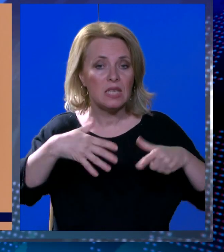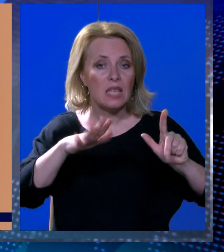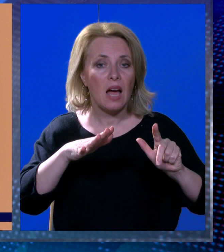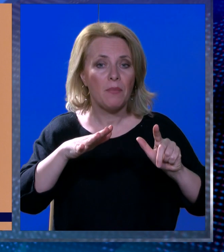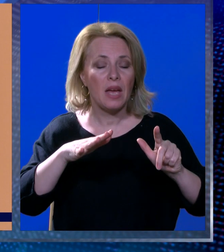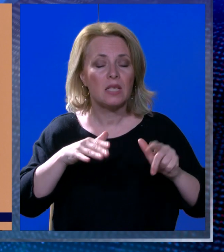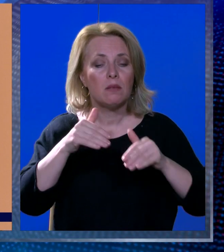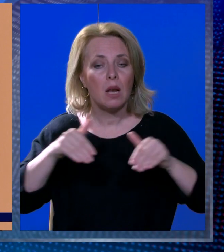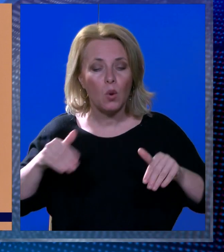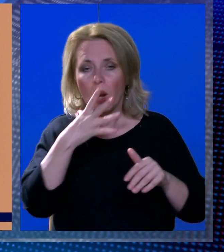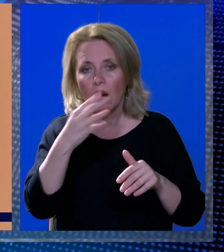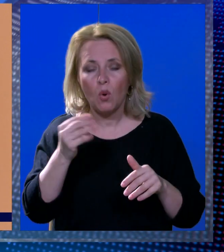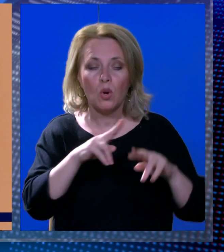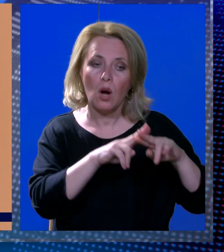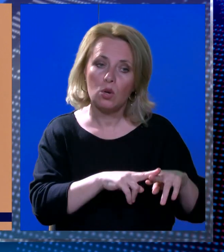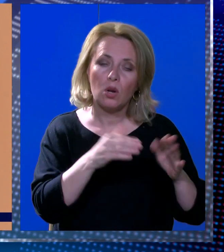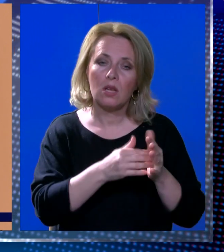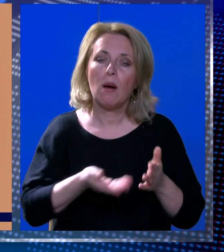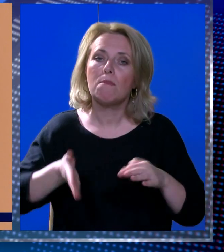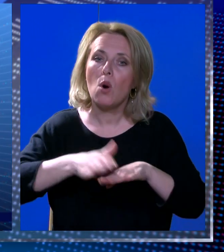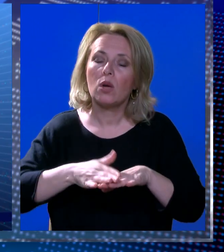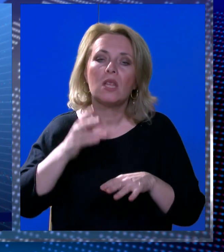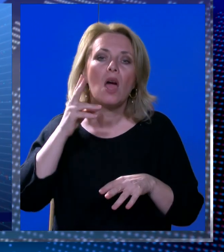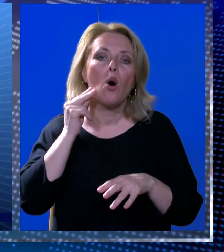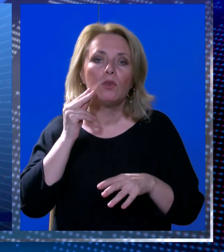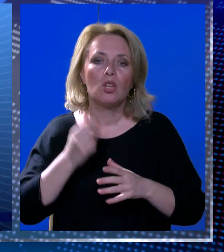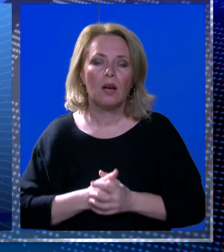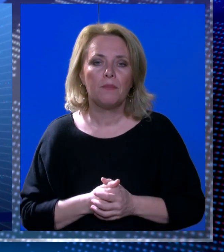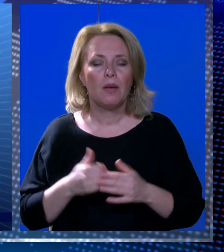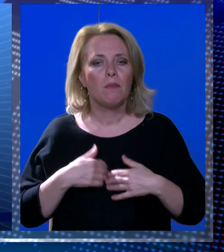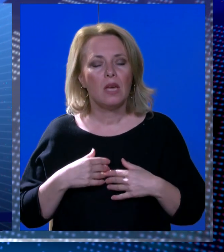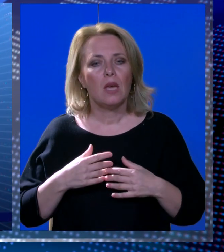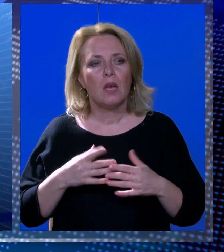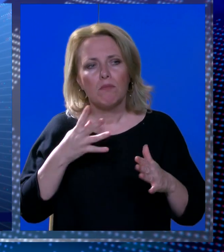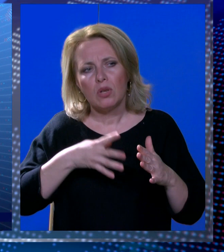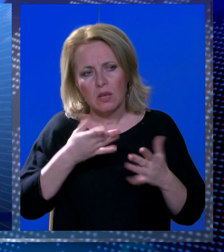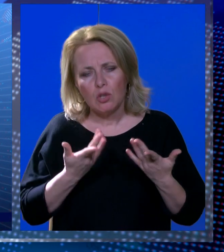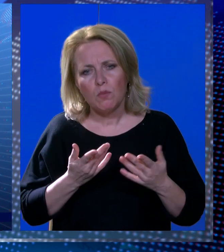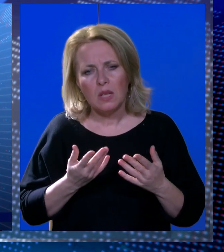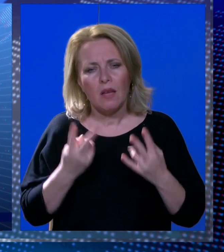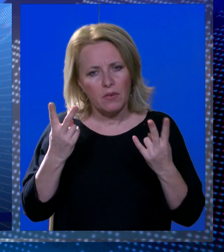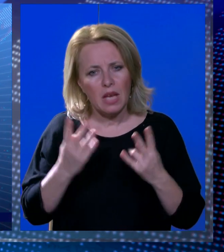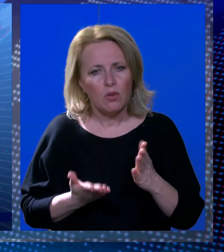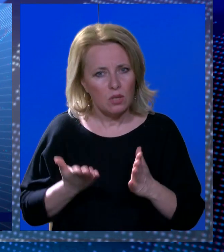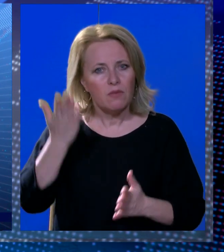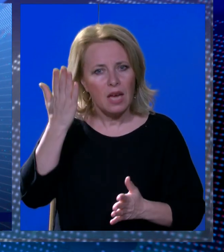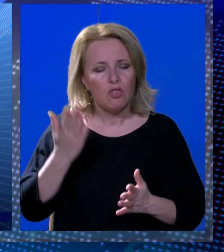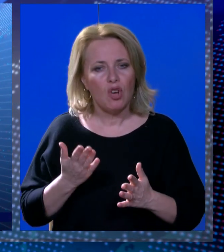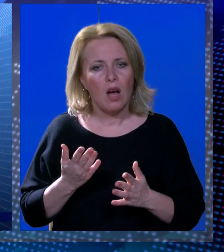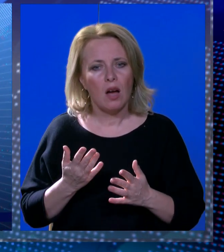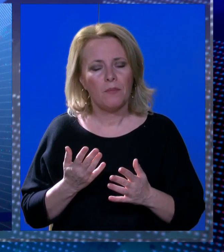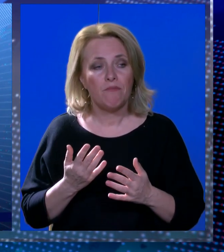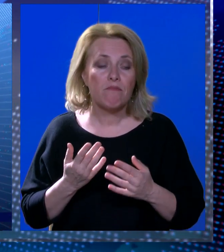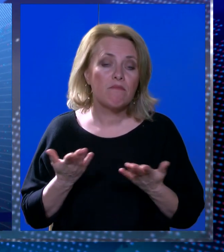2,3 milijuna eura. Ostalo je na općini. Procijenimo da će ta vrijednost biti značno veća, možda čak i duplo veća,